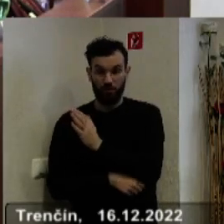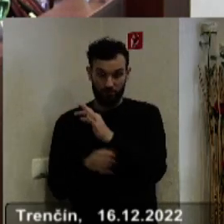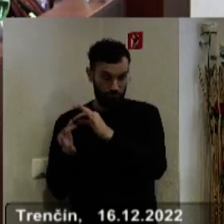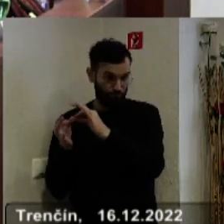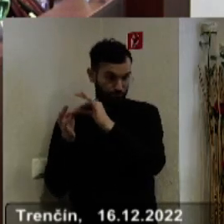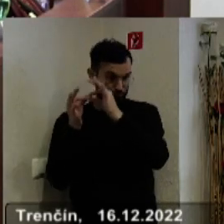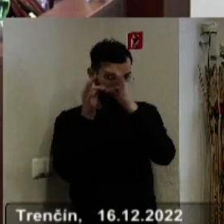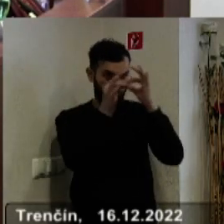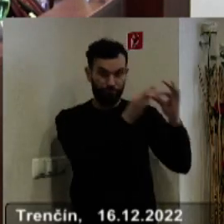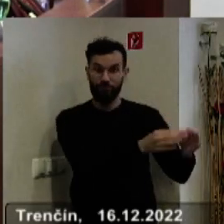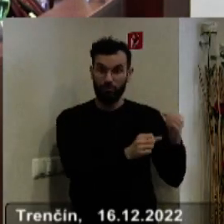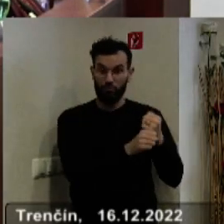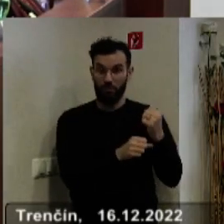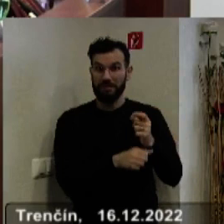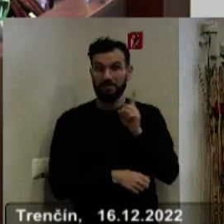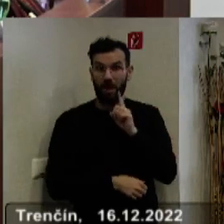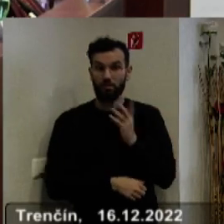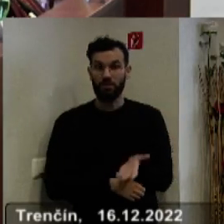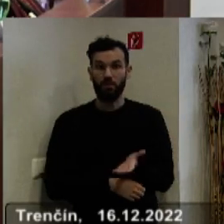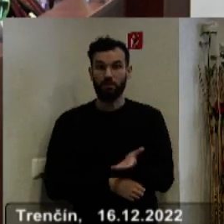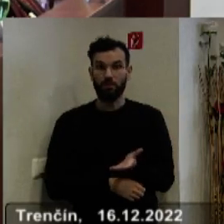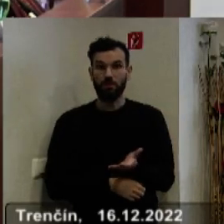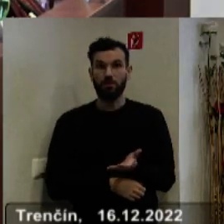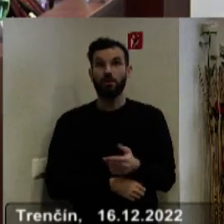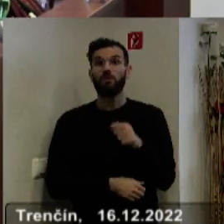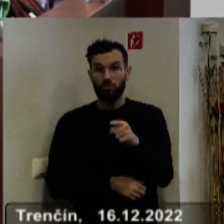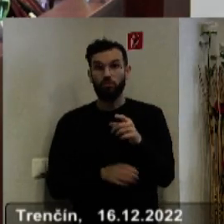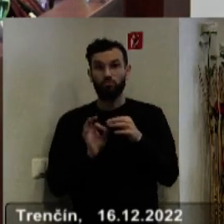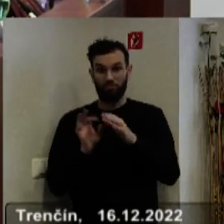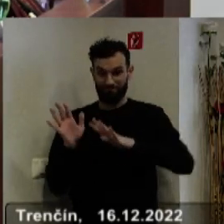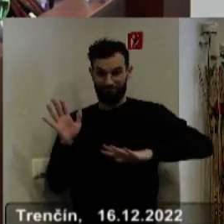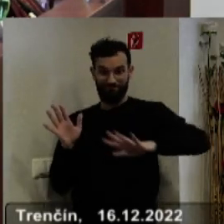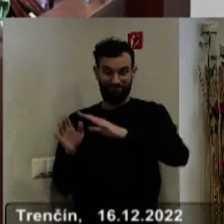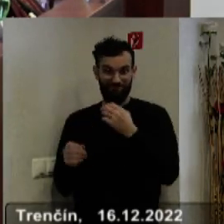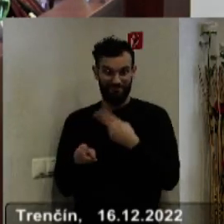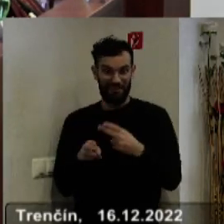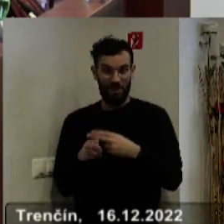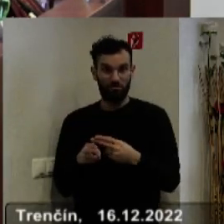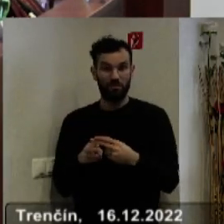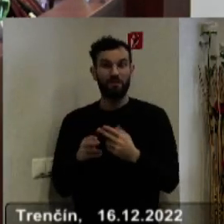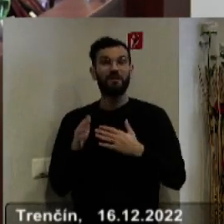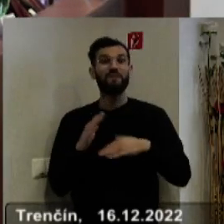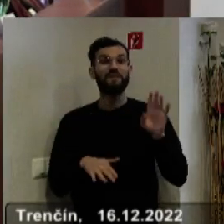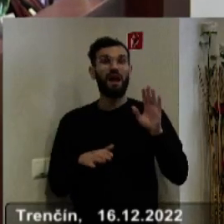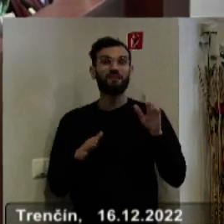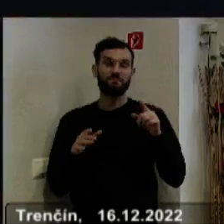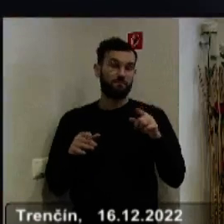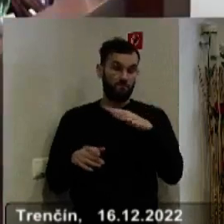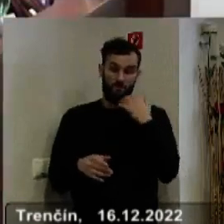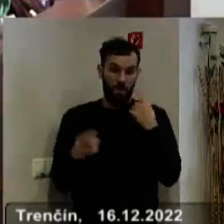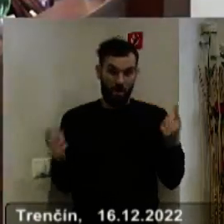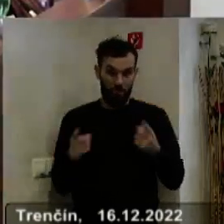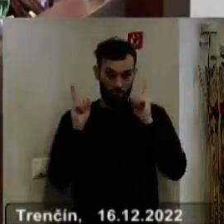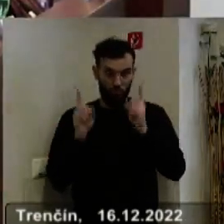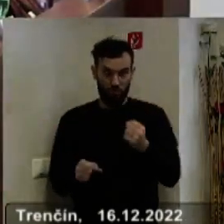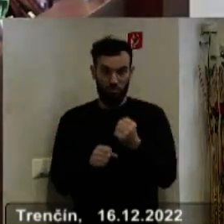až po smrť. V tom tkvie čaro miestnej územnej samozprávy a viac ako 5300 kompetencií,